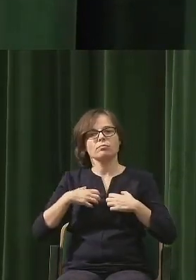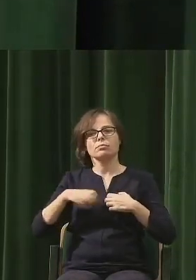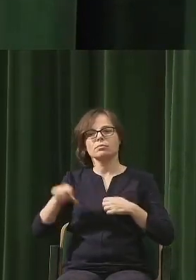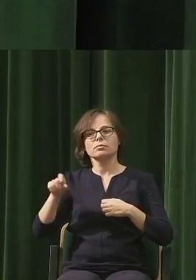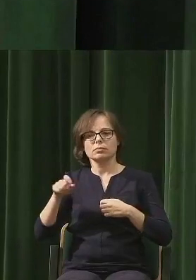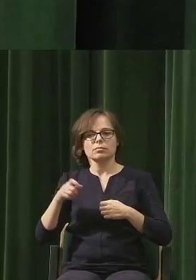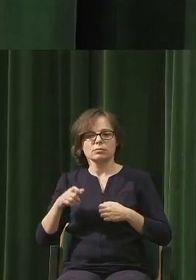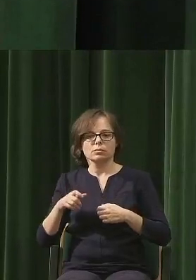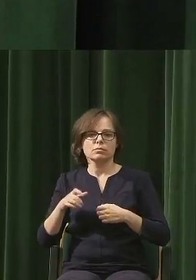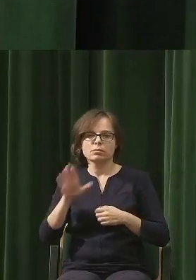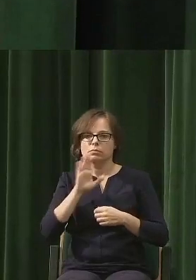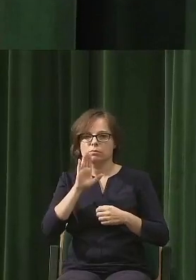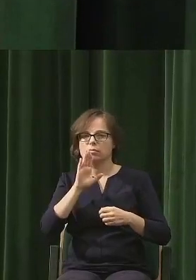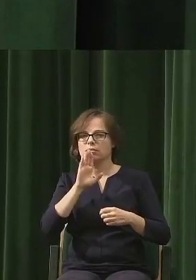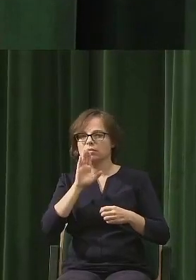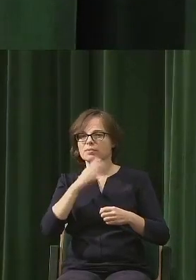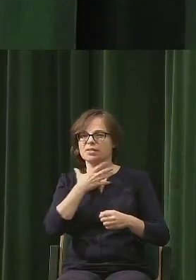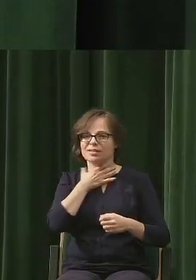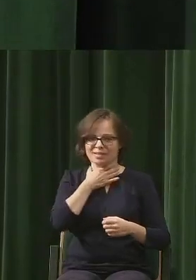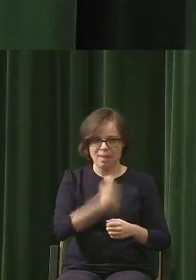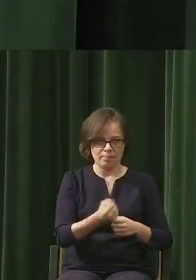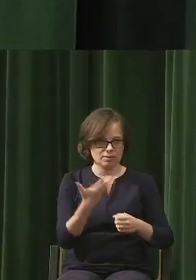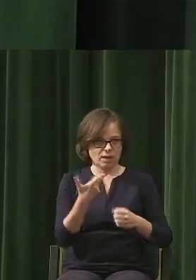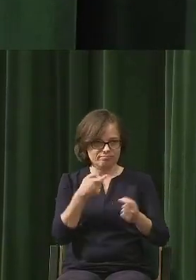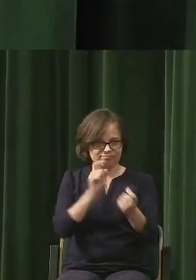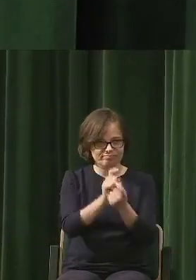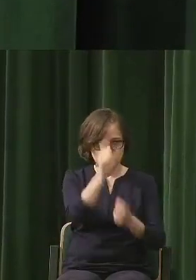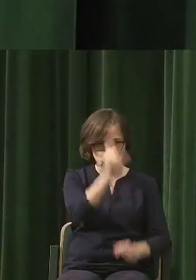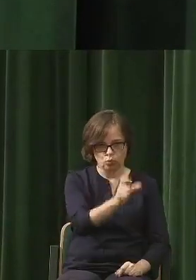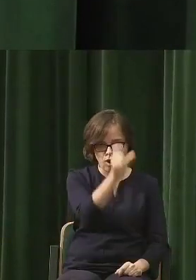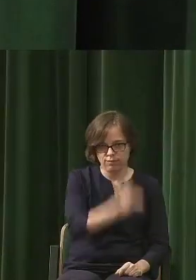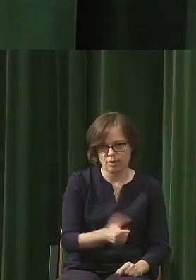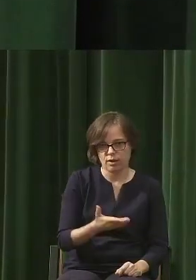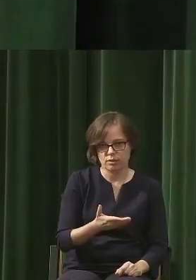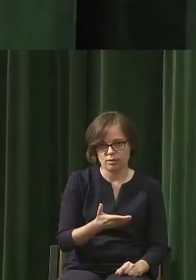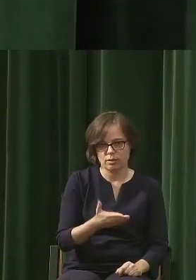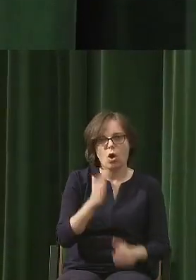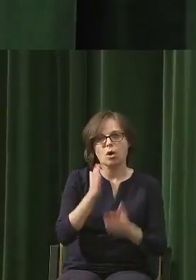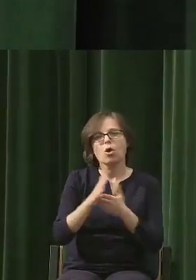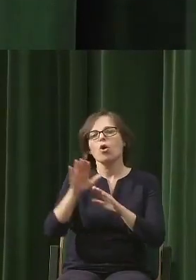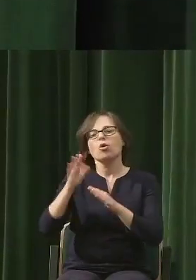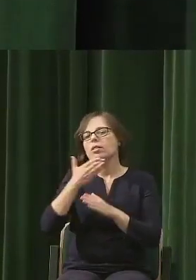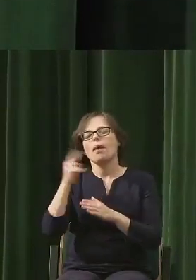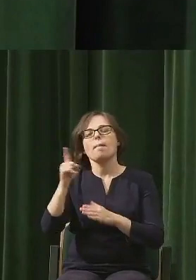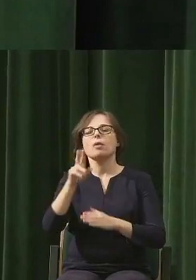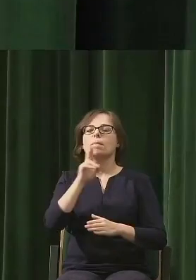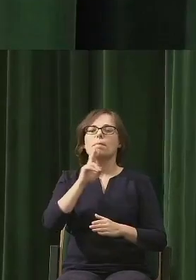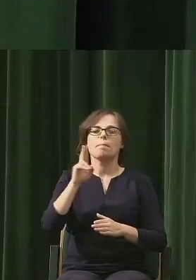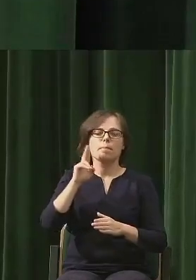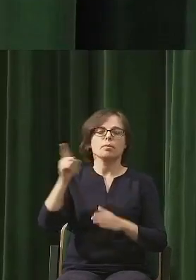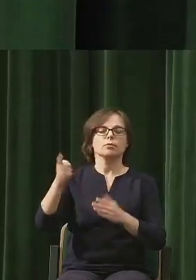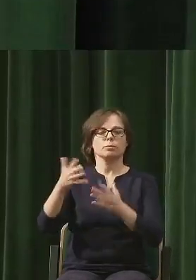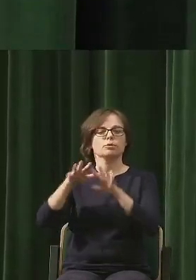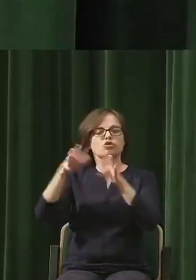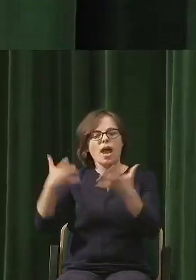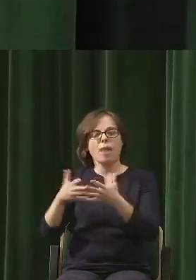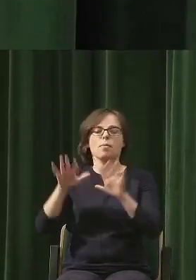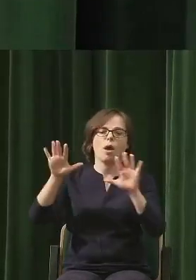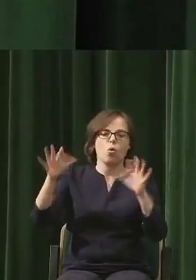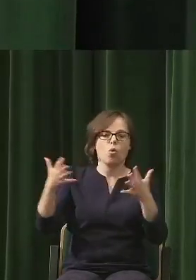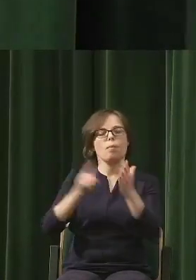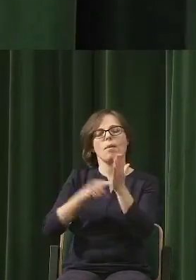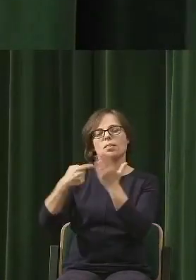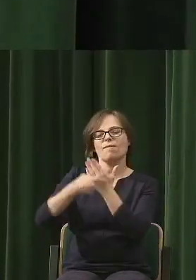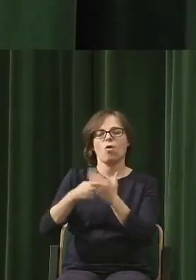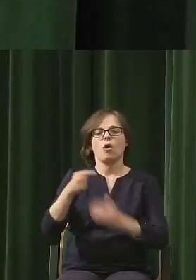która troszczy się o wszystkich, tylko po prostu zaczyna tego narość rakową, jaką stała